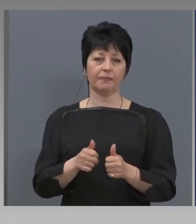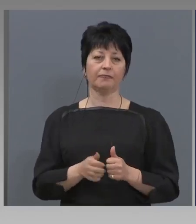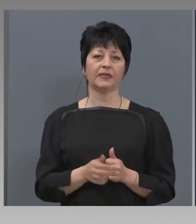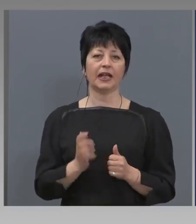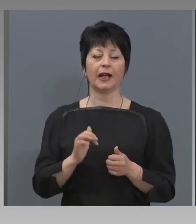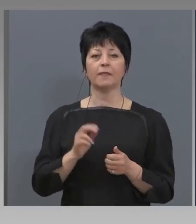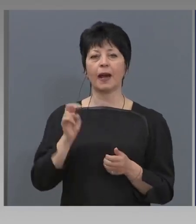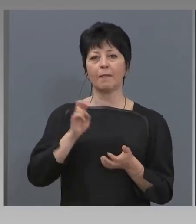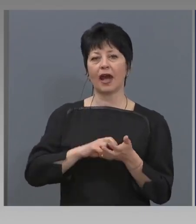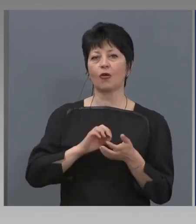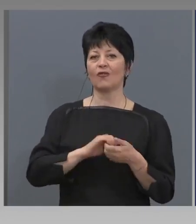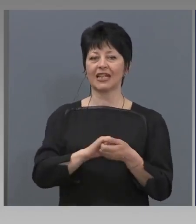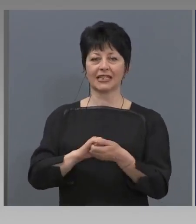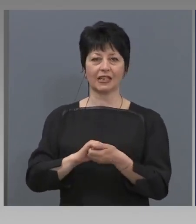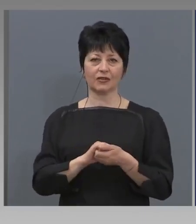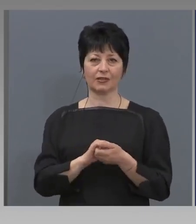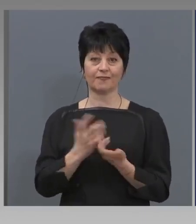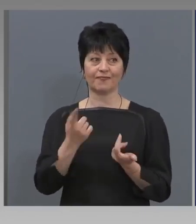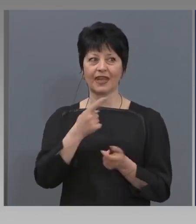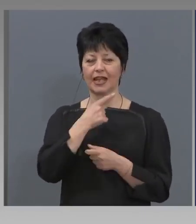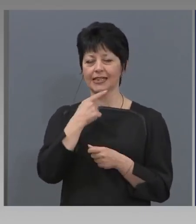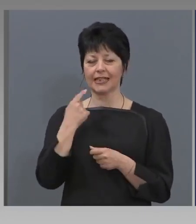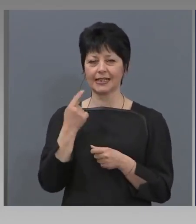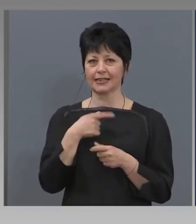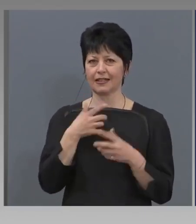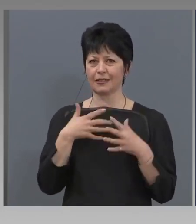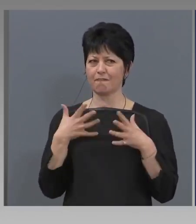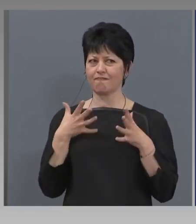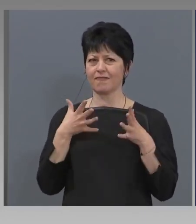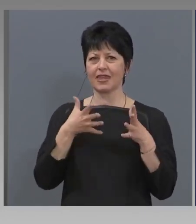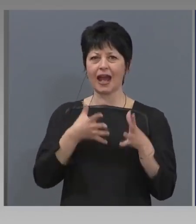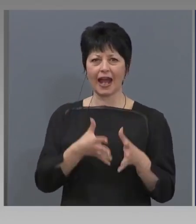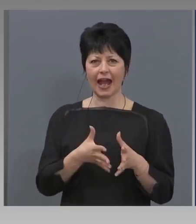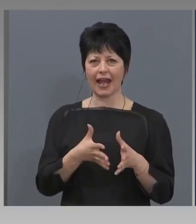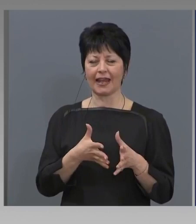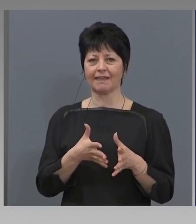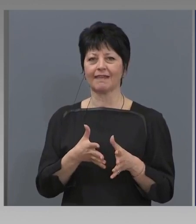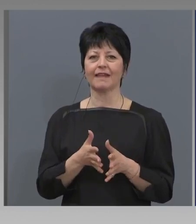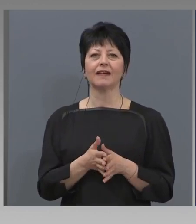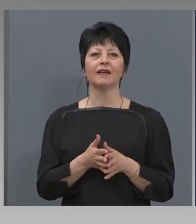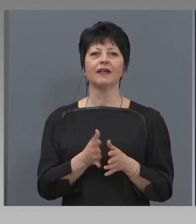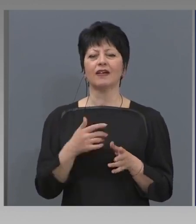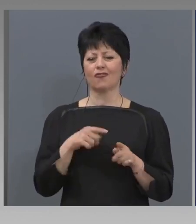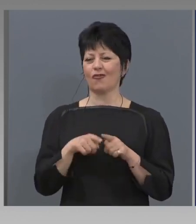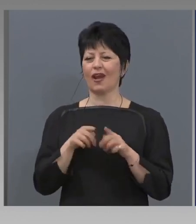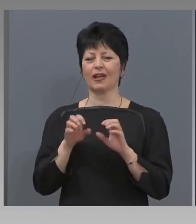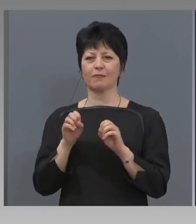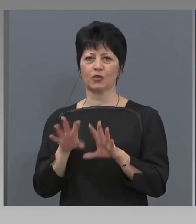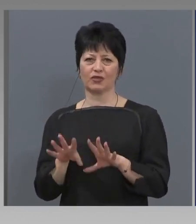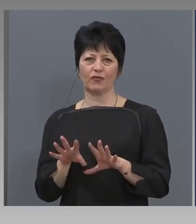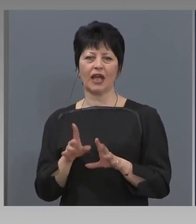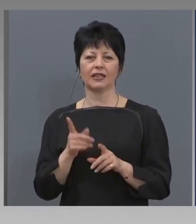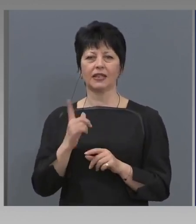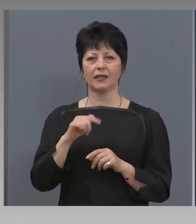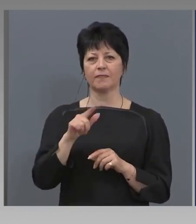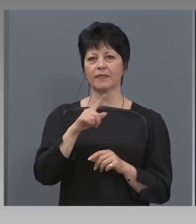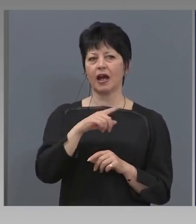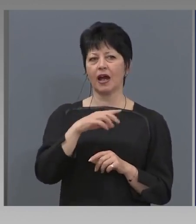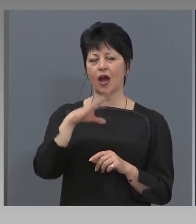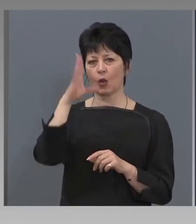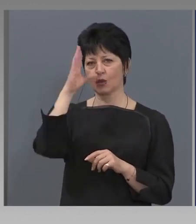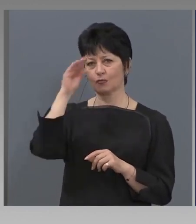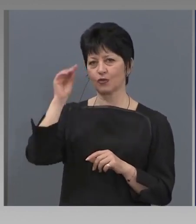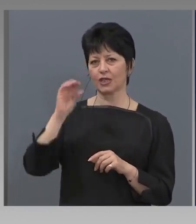С рисък да бъда нахален, колеги, ако позволите последен въпрос с зрител на Българската национална телевизия, въпрос към госпожа Сачева,